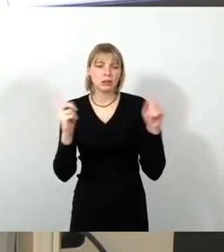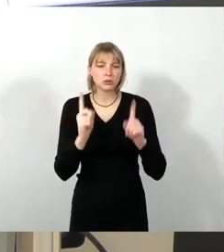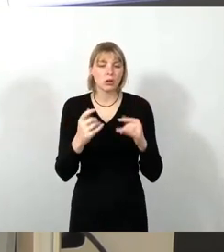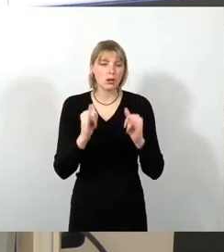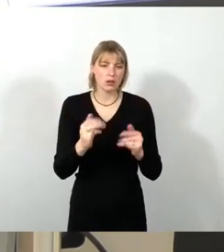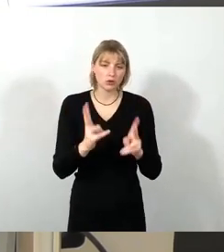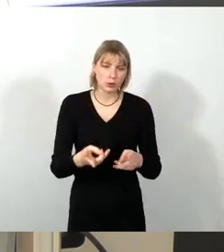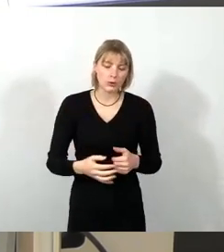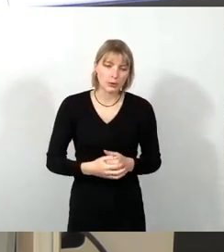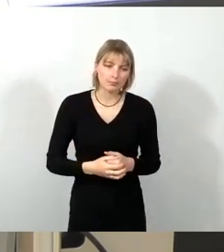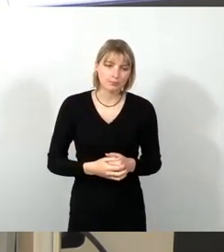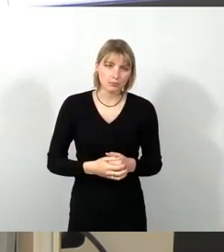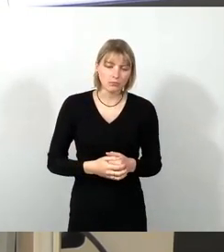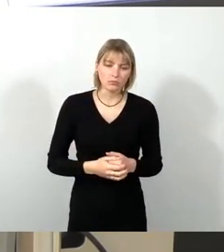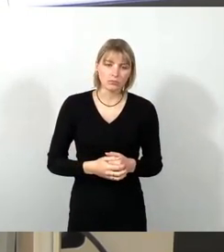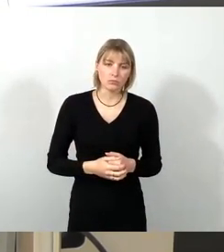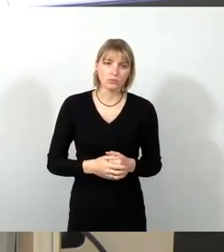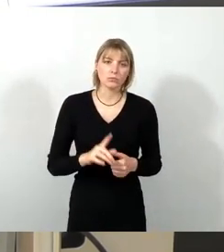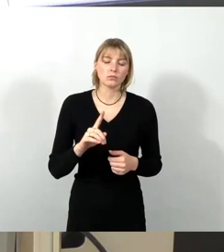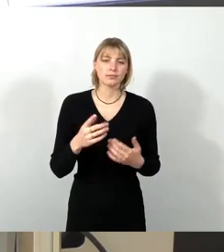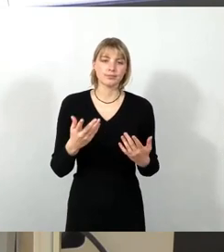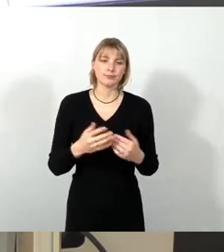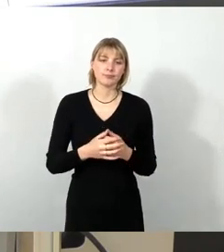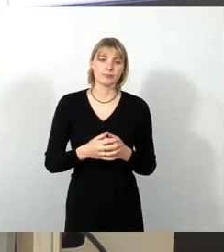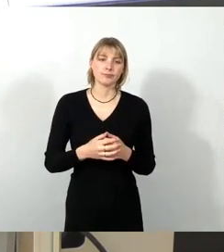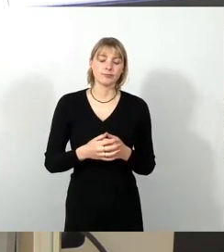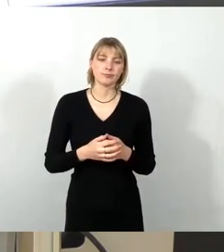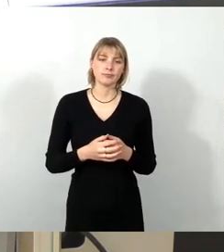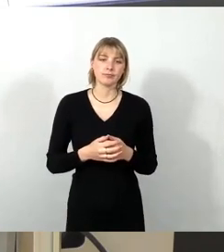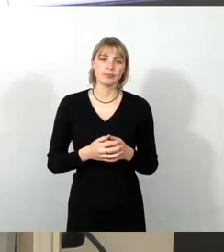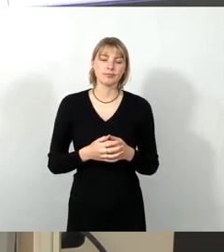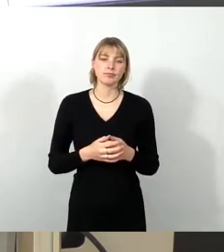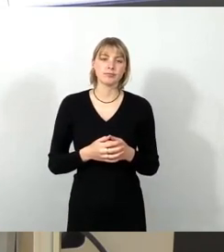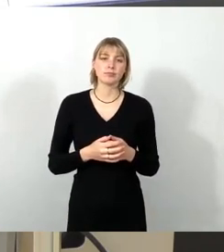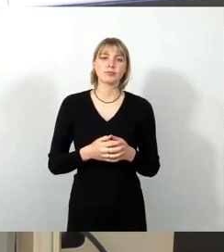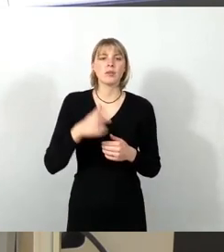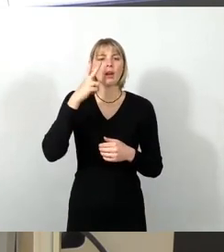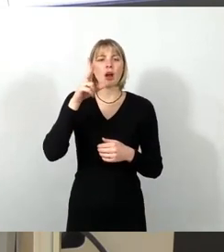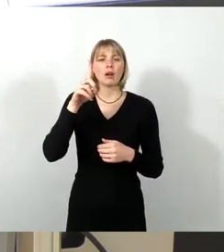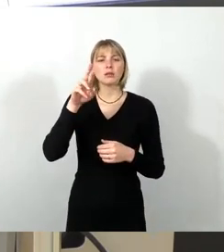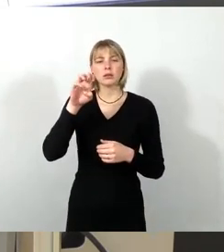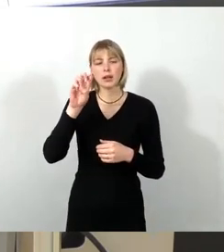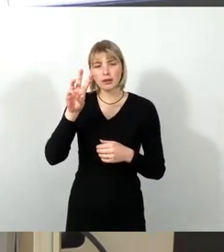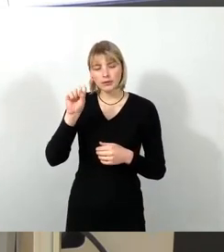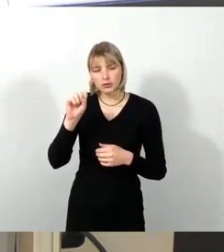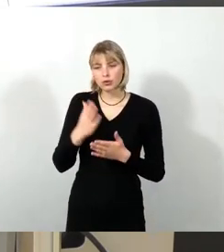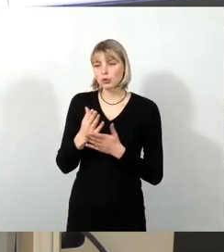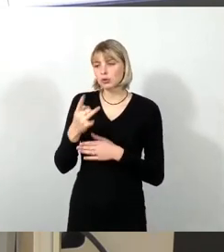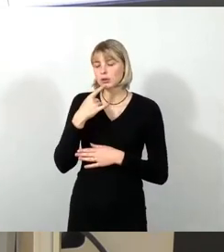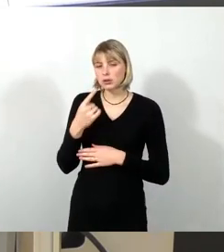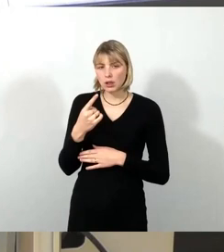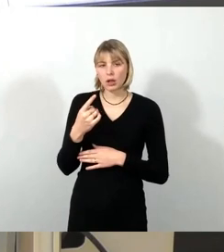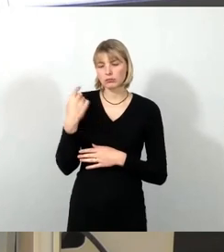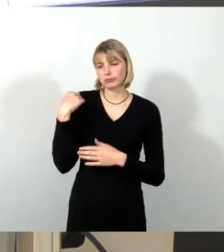zumindest ein Stück weit abfangen zu können. Es gab, Herr Dreefs hat es angesprochen in den letzten Jahren, immer mal wieder Erweiterungen des Dresdenpass